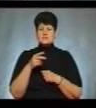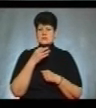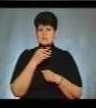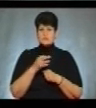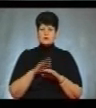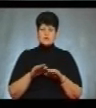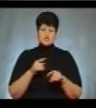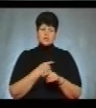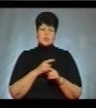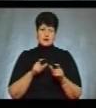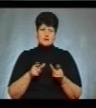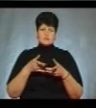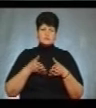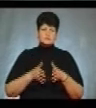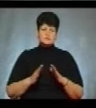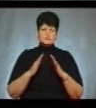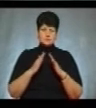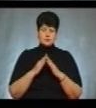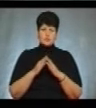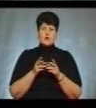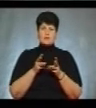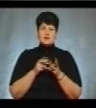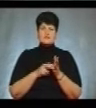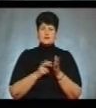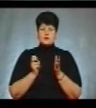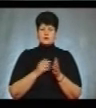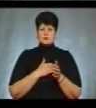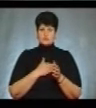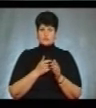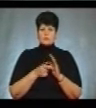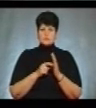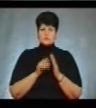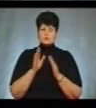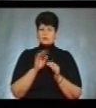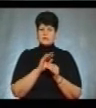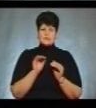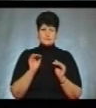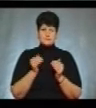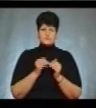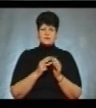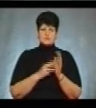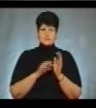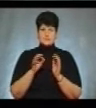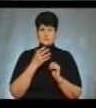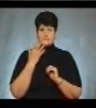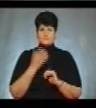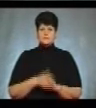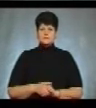лікарні і полугових будинках опалення відключать, якщо температура у приміщеннях буде не нижчою 18 градусів.